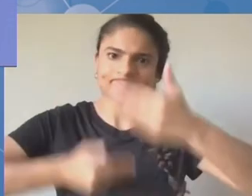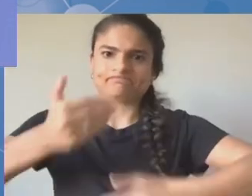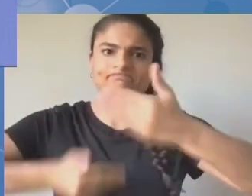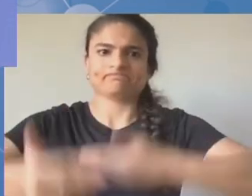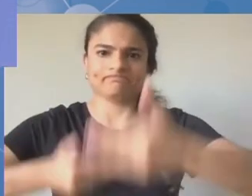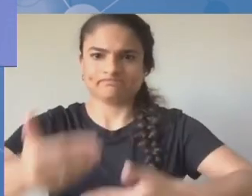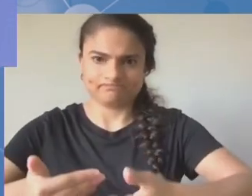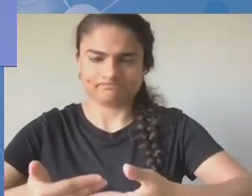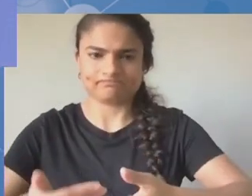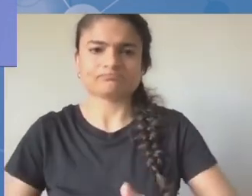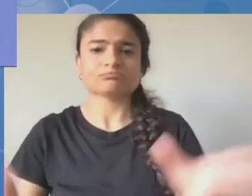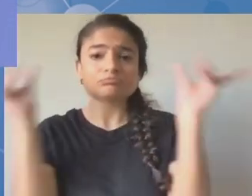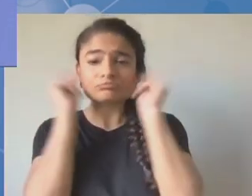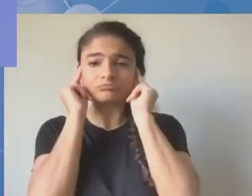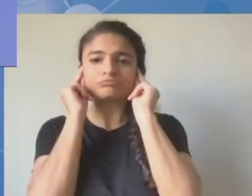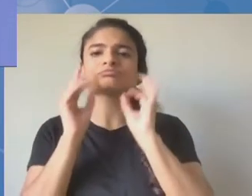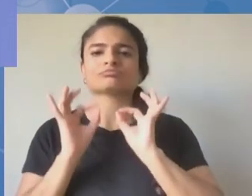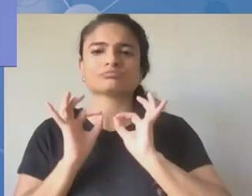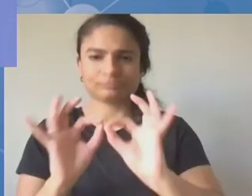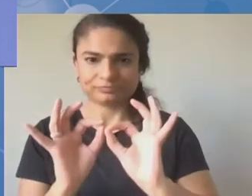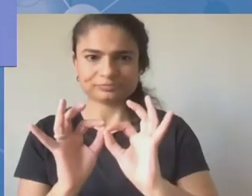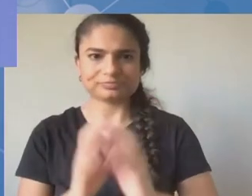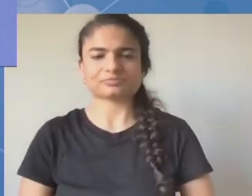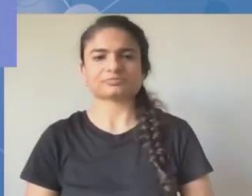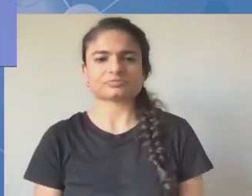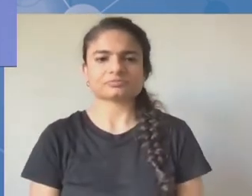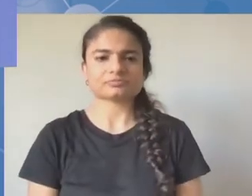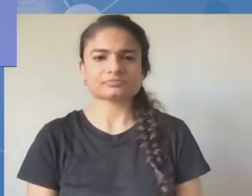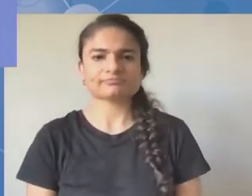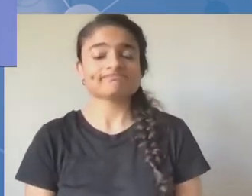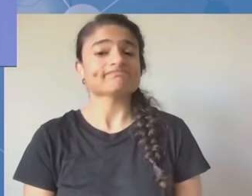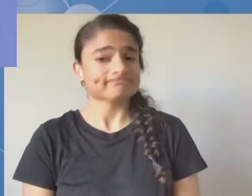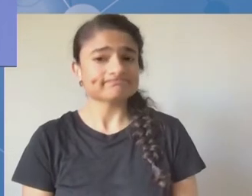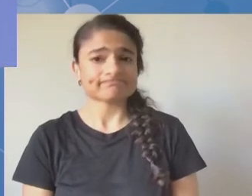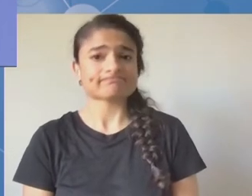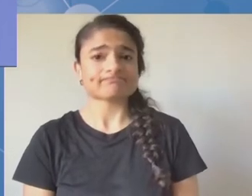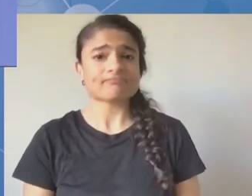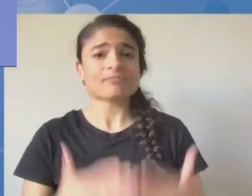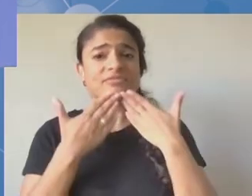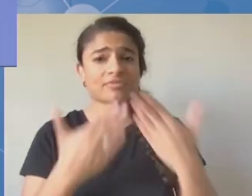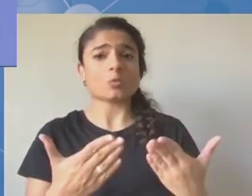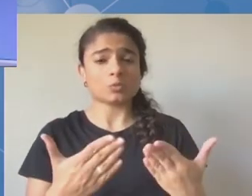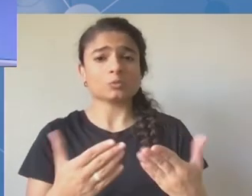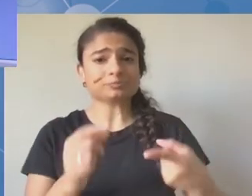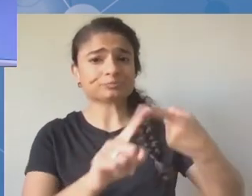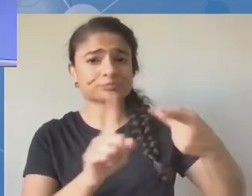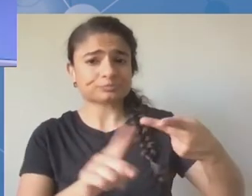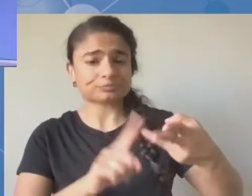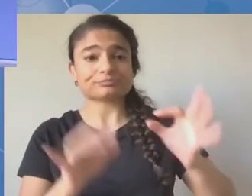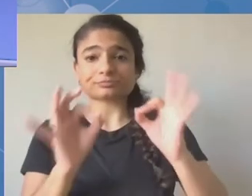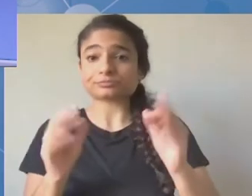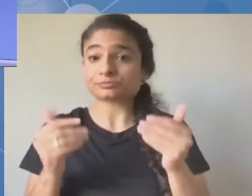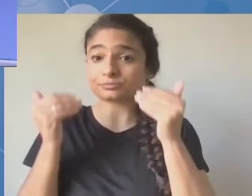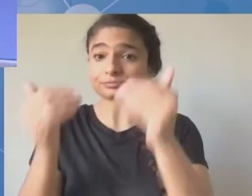dziękuję. Dziękuję za ten komentarz. I teraz czas na pytanie, za które będzie